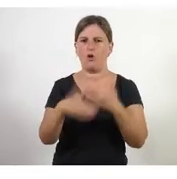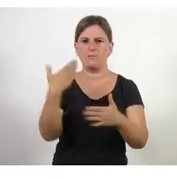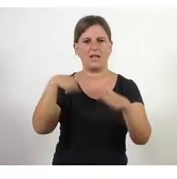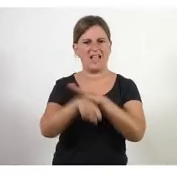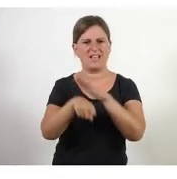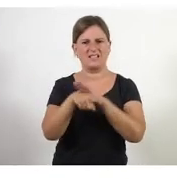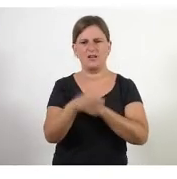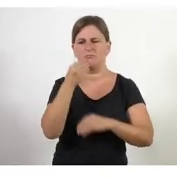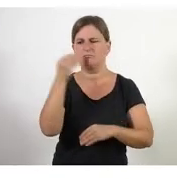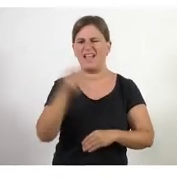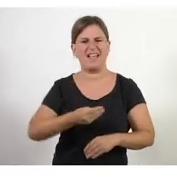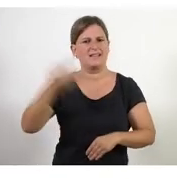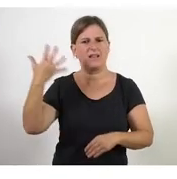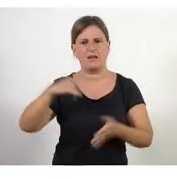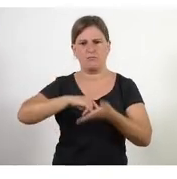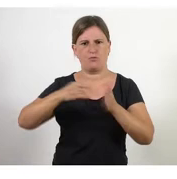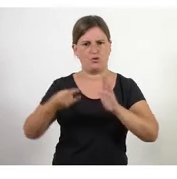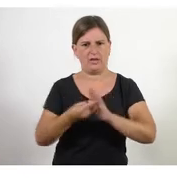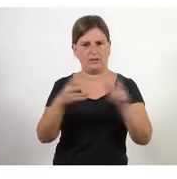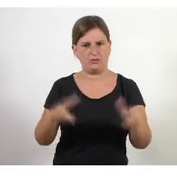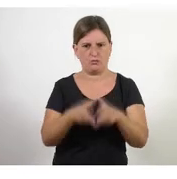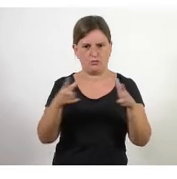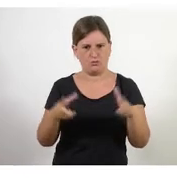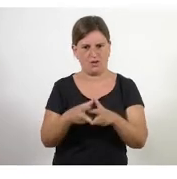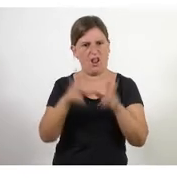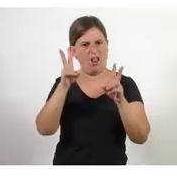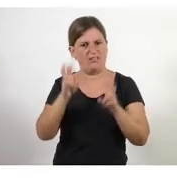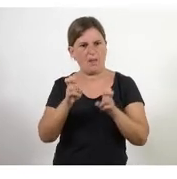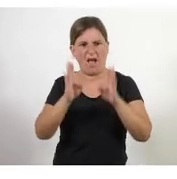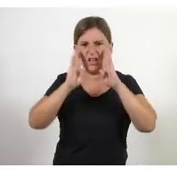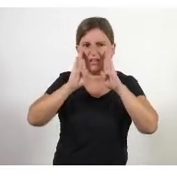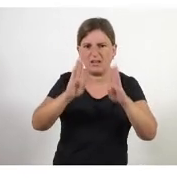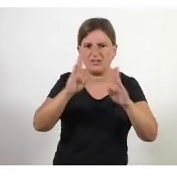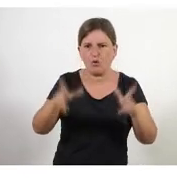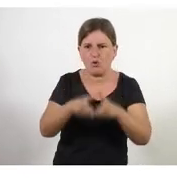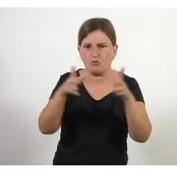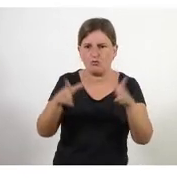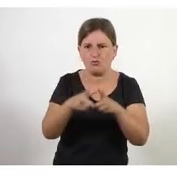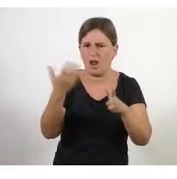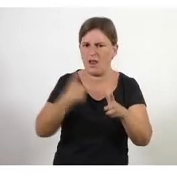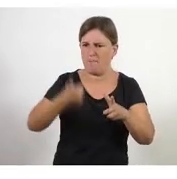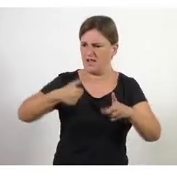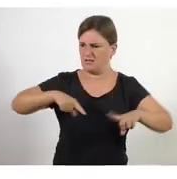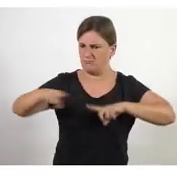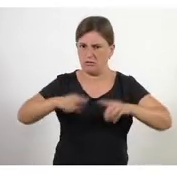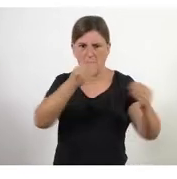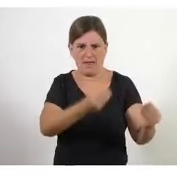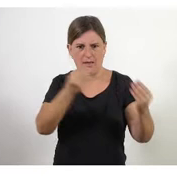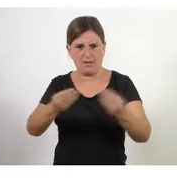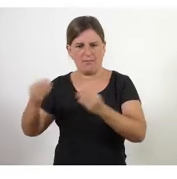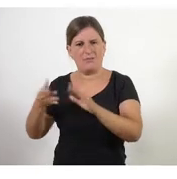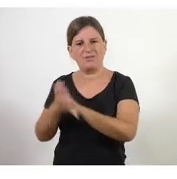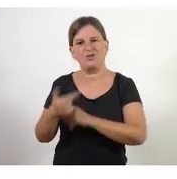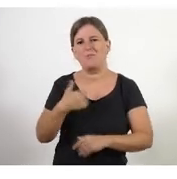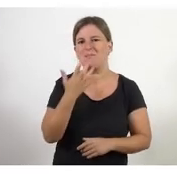excel·lent dels projectes socials, de la intervenció social i on la metàfora que a mi m'agrada és una metàfora